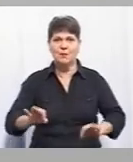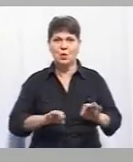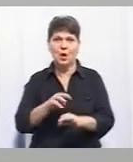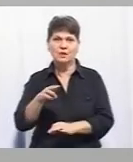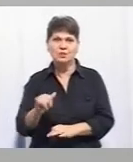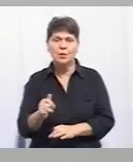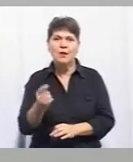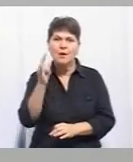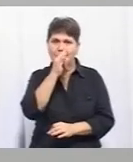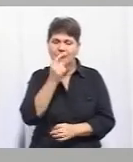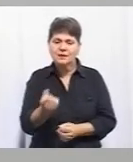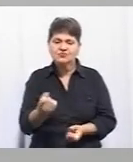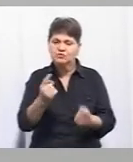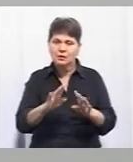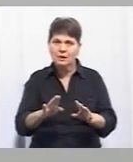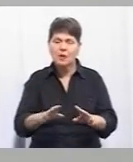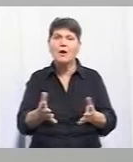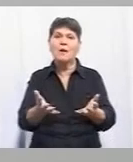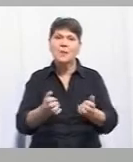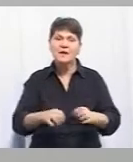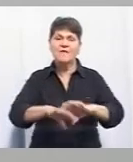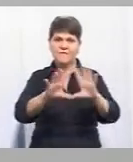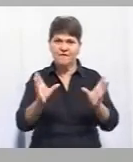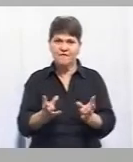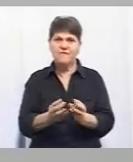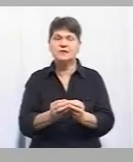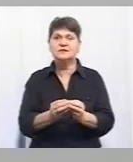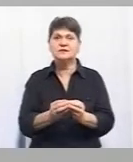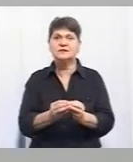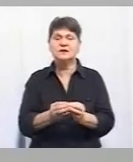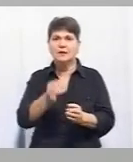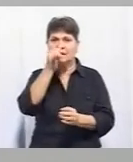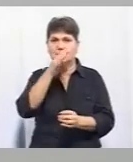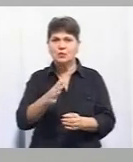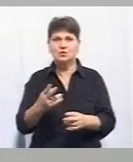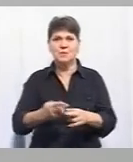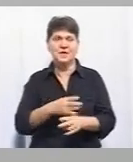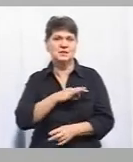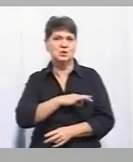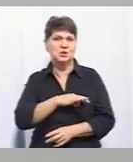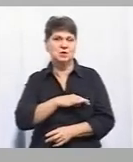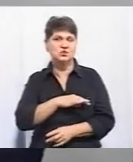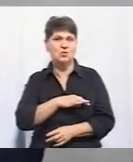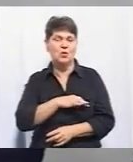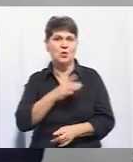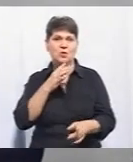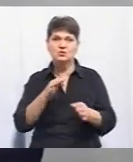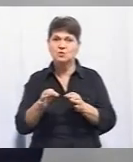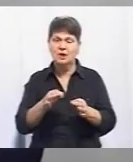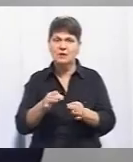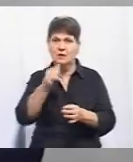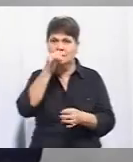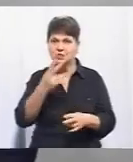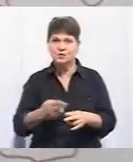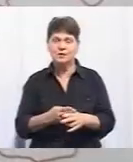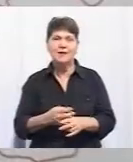маленьких джерел і так далі, ми зразу беремо весь комплекс, і він має існувати саме так. Ми не можемо відкритися без юридичного консультанта або без консультанта з пошуку роботи. Я не